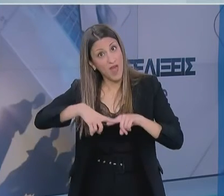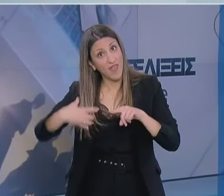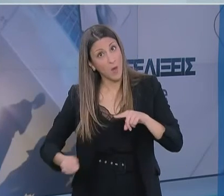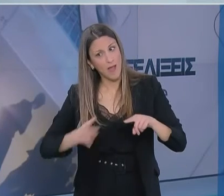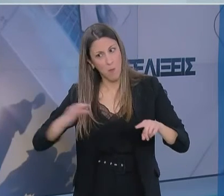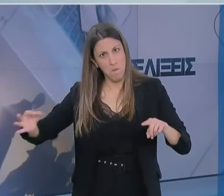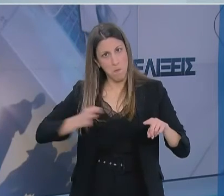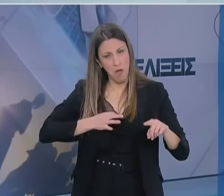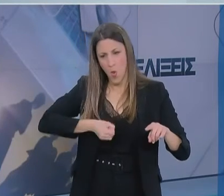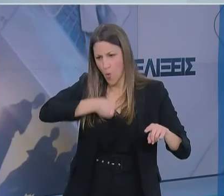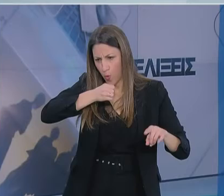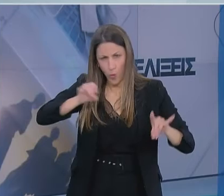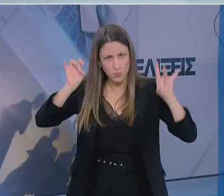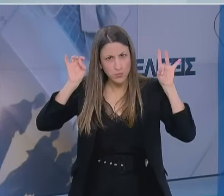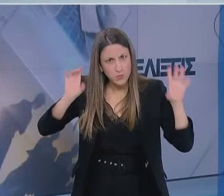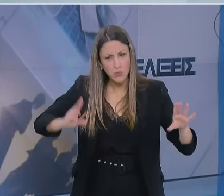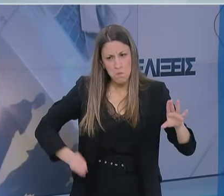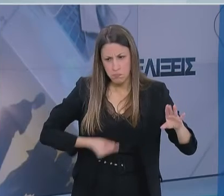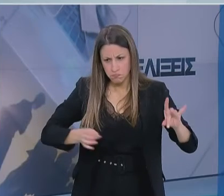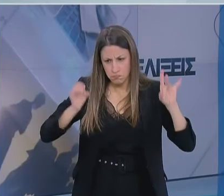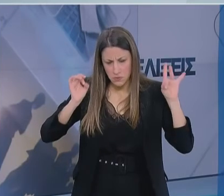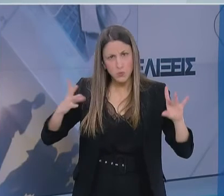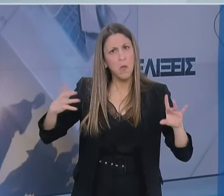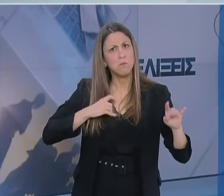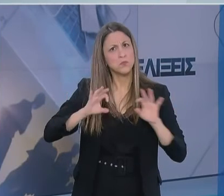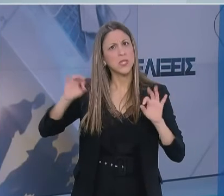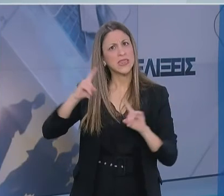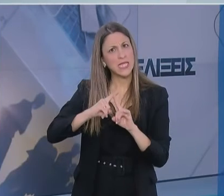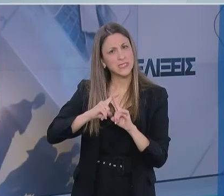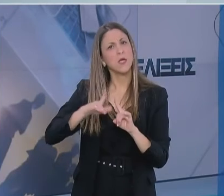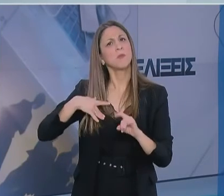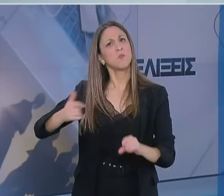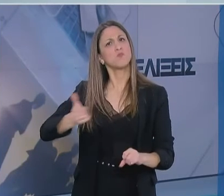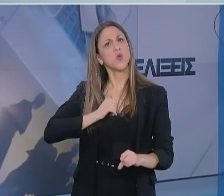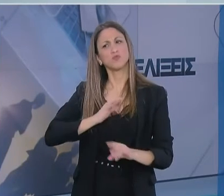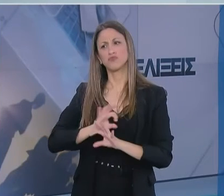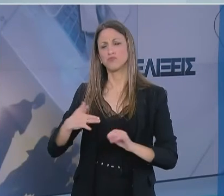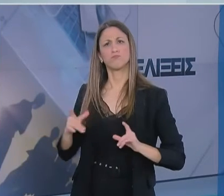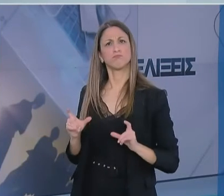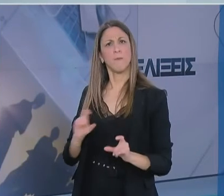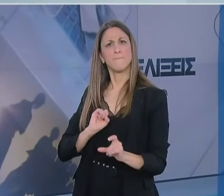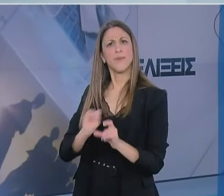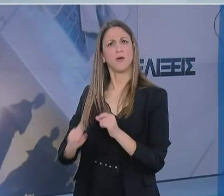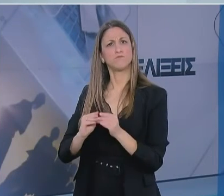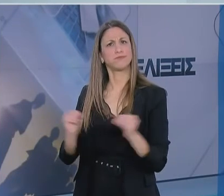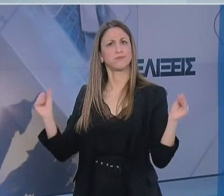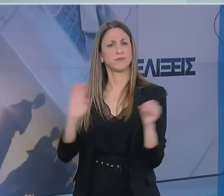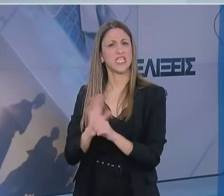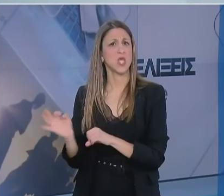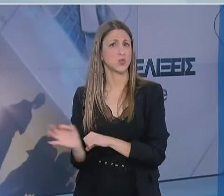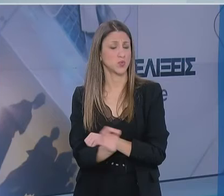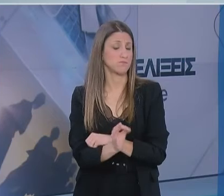Παρέμειναν εντελώς ασυμπτωματικά. Είχαν θετική τιμωριακή διάγνωση του ιού. Και ξεπέρασαν τον ιό παραμένοντας ασυμπτωματικά. Είναι ένα από τα